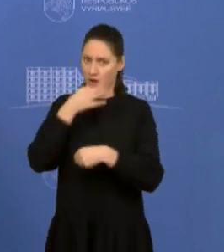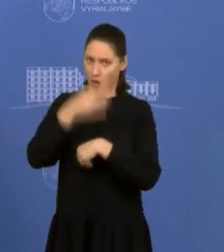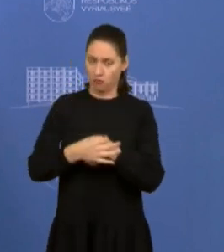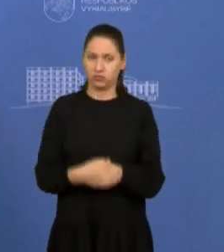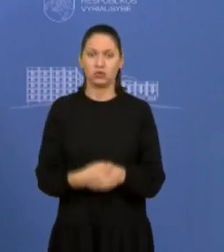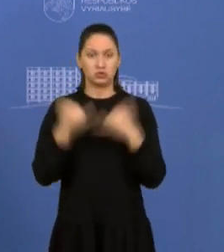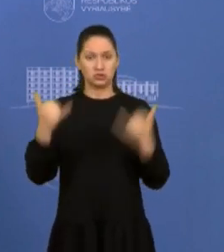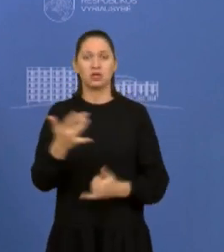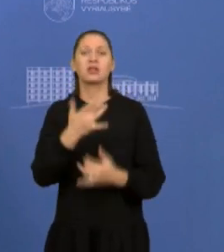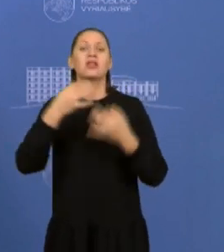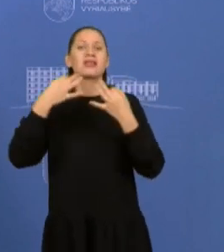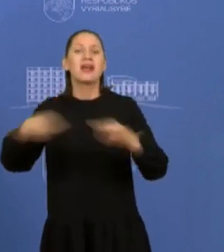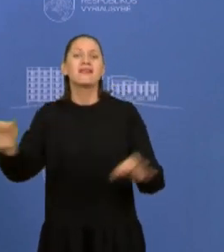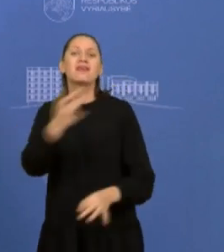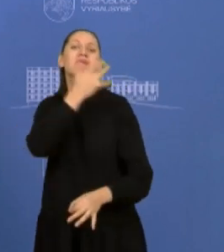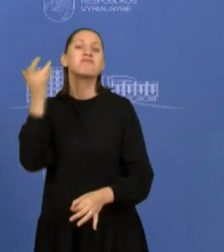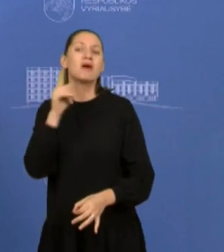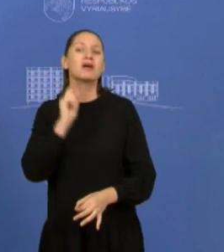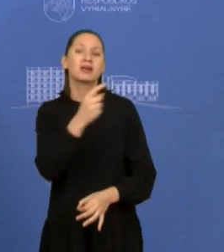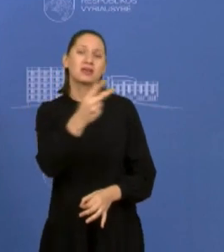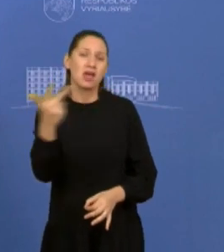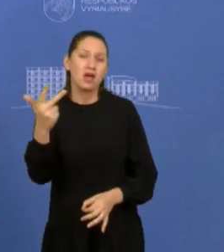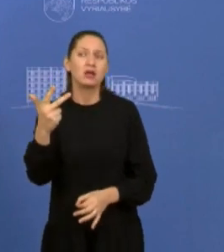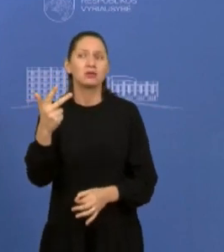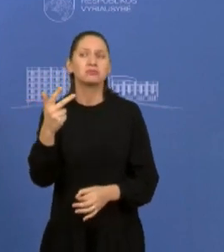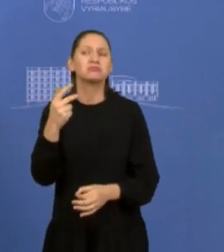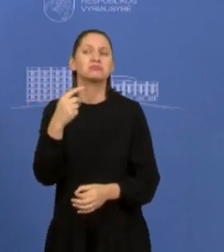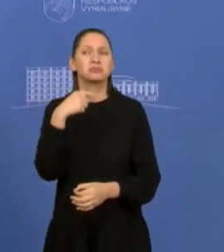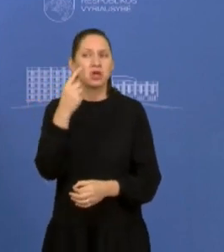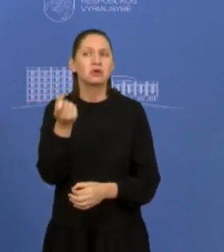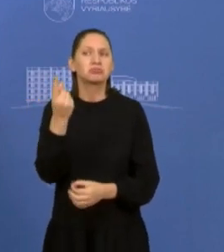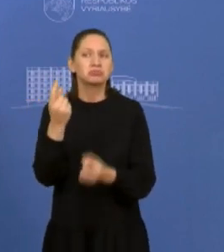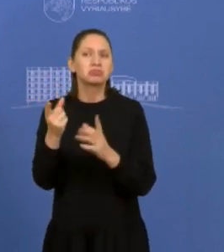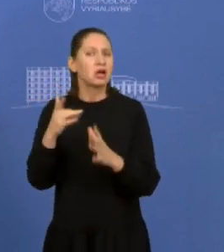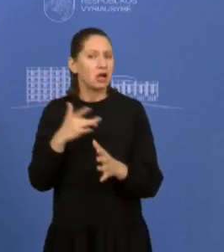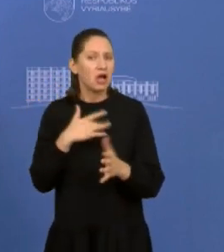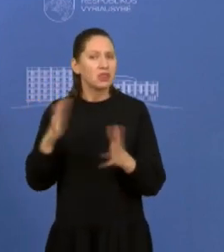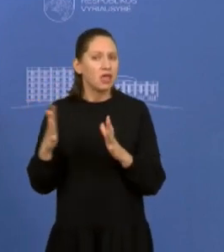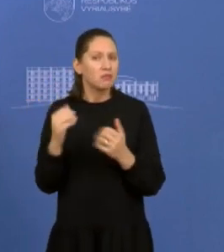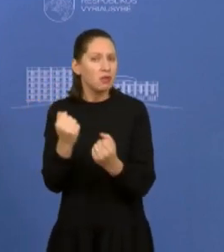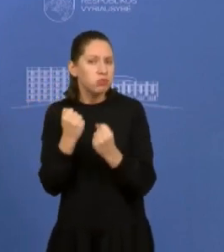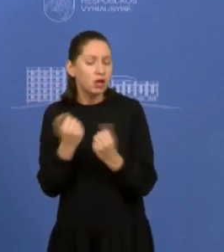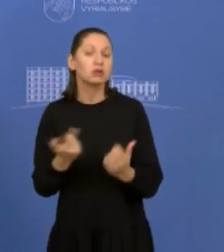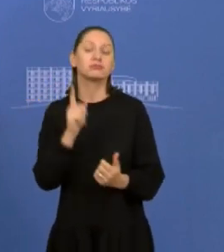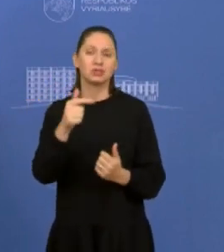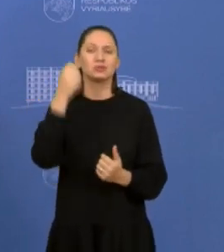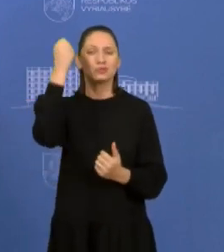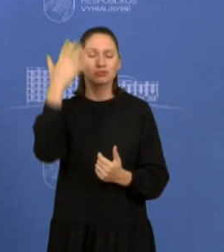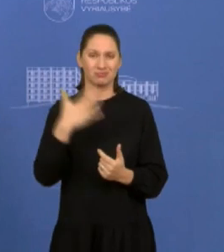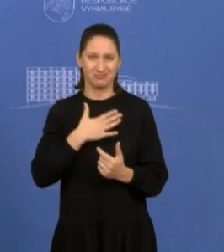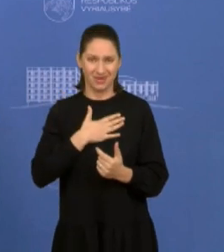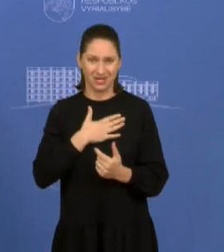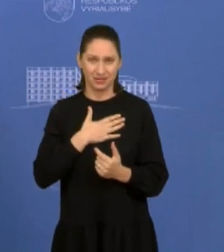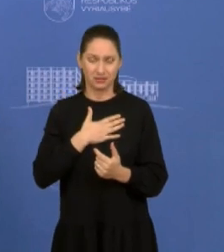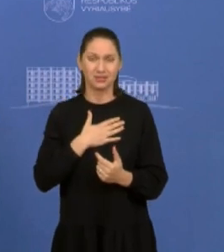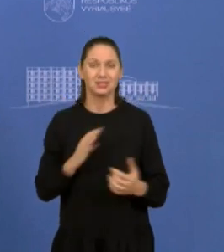šiandien pasirodė Laisvės partijos keletas žinučių, bet reikia suprasti, kad mes esam bendra autoriai